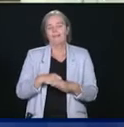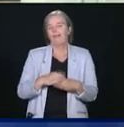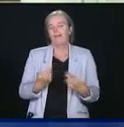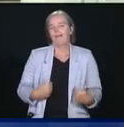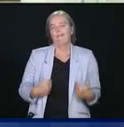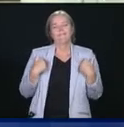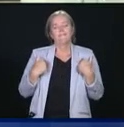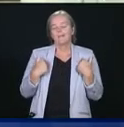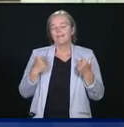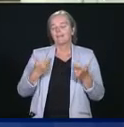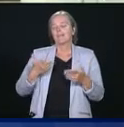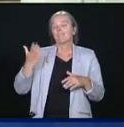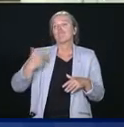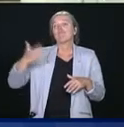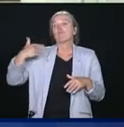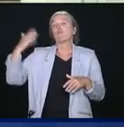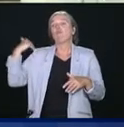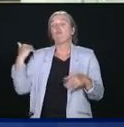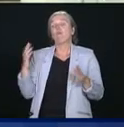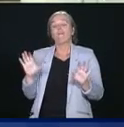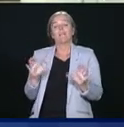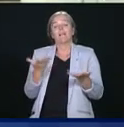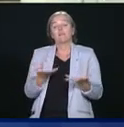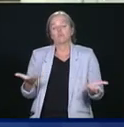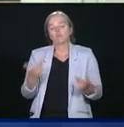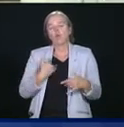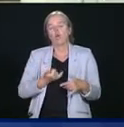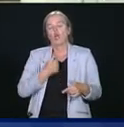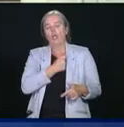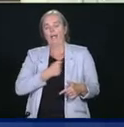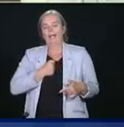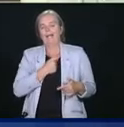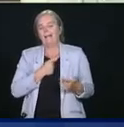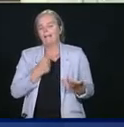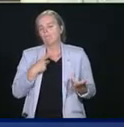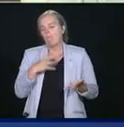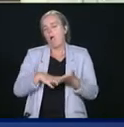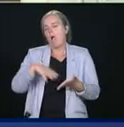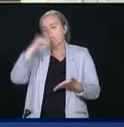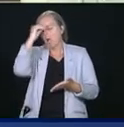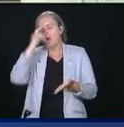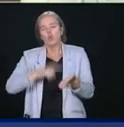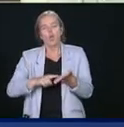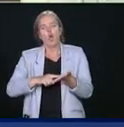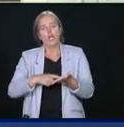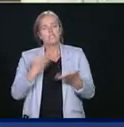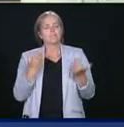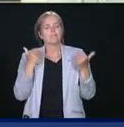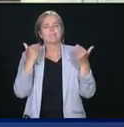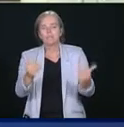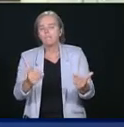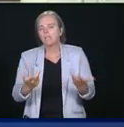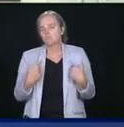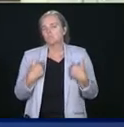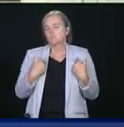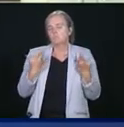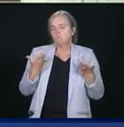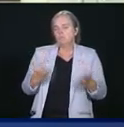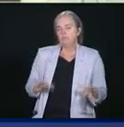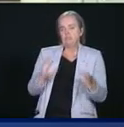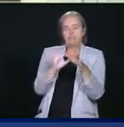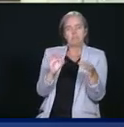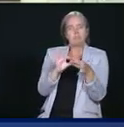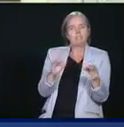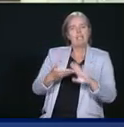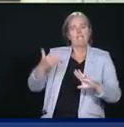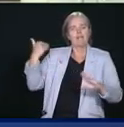vu des choses dans notre vie, et on doit en tirer des leçons. J'ai parlé à plusieurs reprises à quel point je regrette